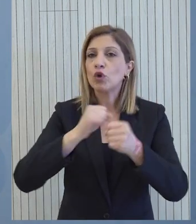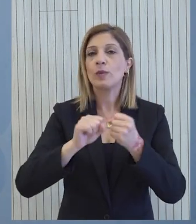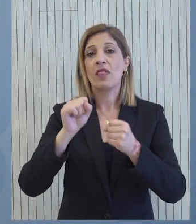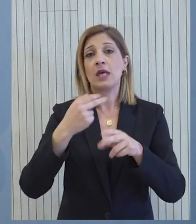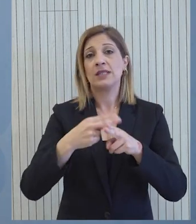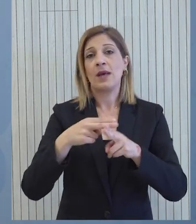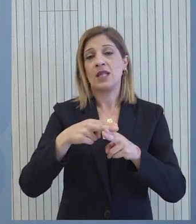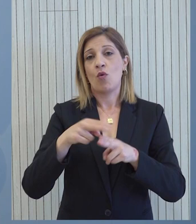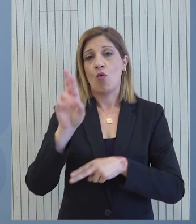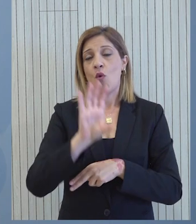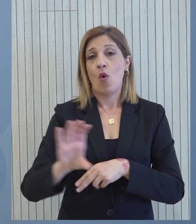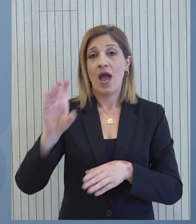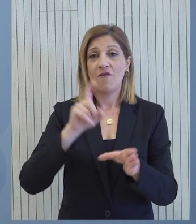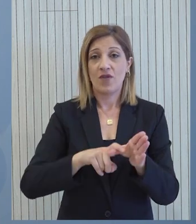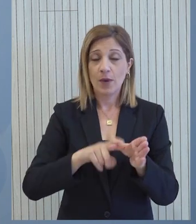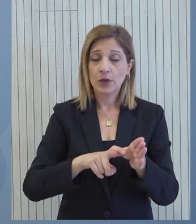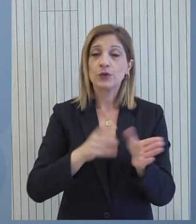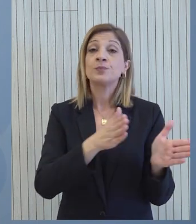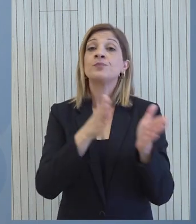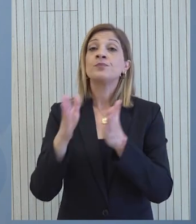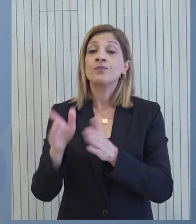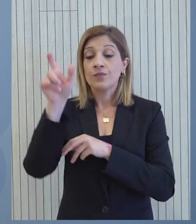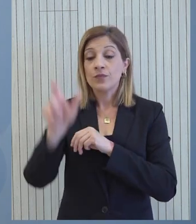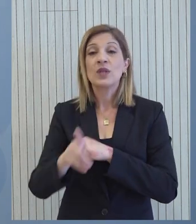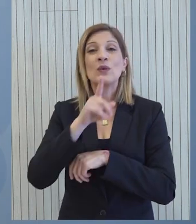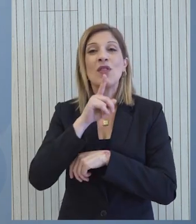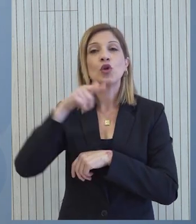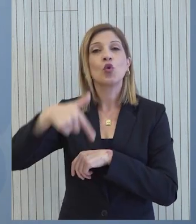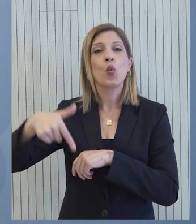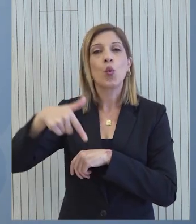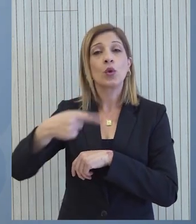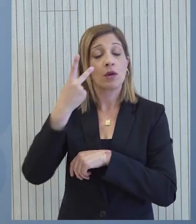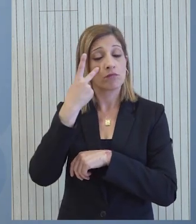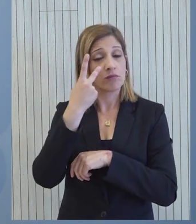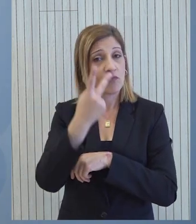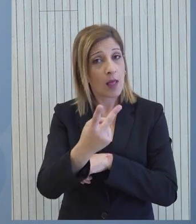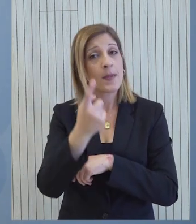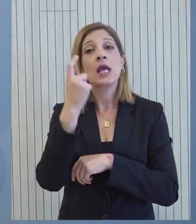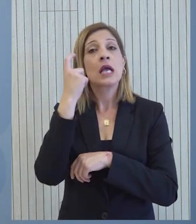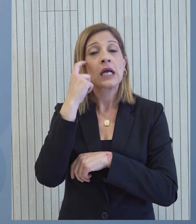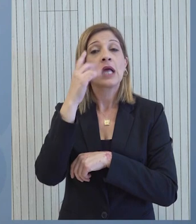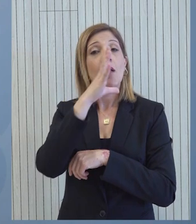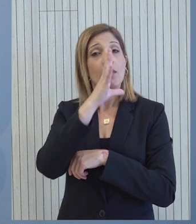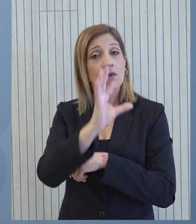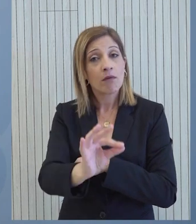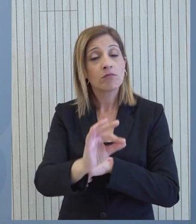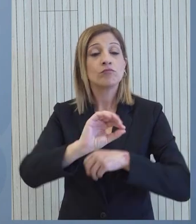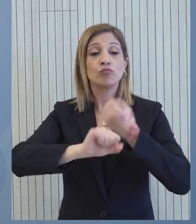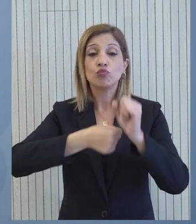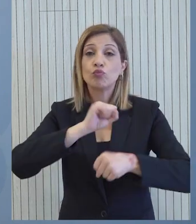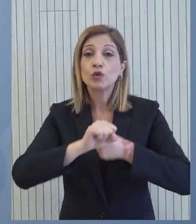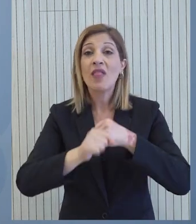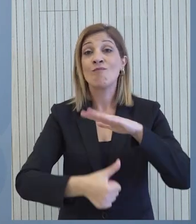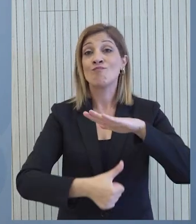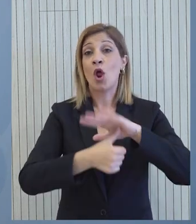επίλυσης του Κυπριακού. Την ίδια στιγμή, ο ίδιος ο κύριος Γιούνκερ αναγνωρίζει την ειλικρινή βούληση της προσπάθειας που